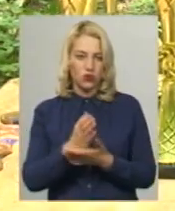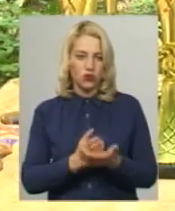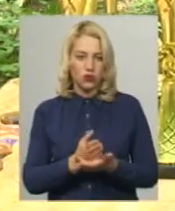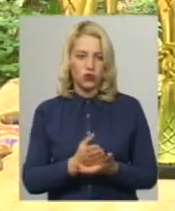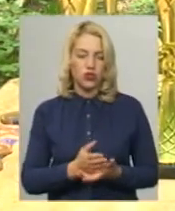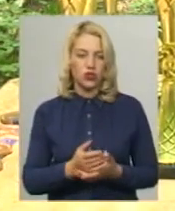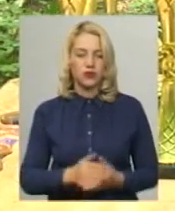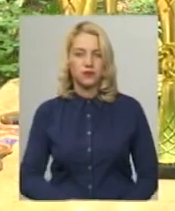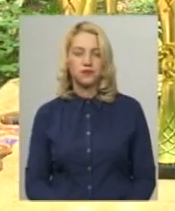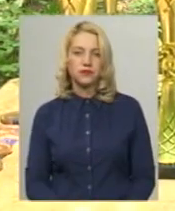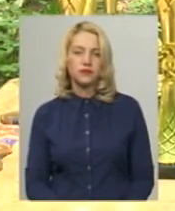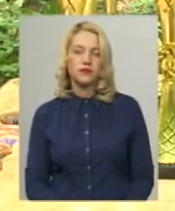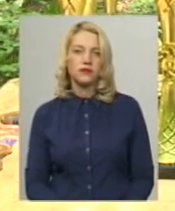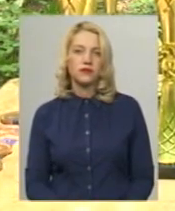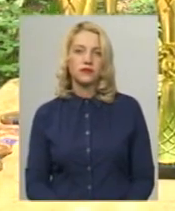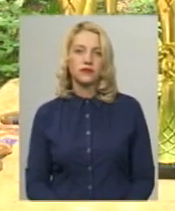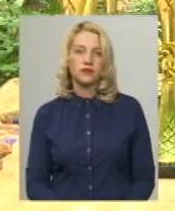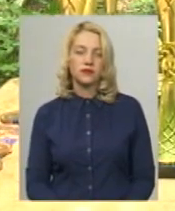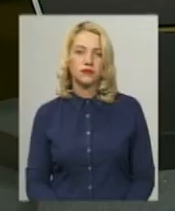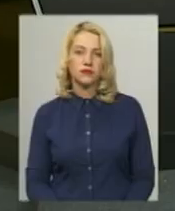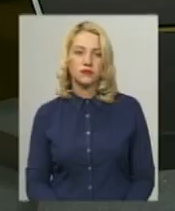Андрій Гуманий, Дем'ян Цегольник – Новини.